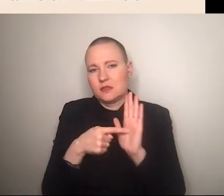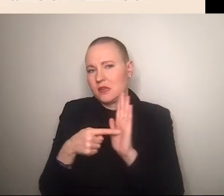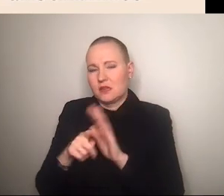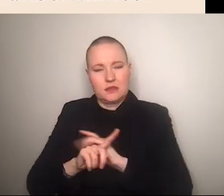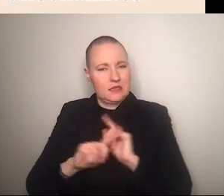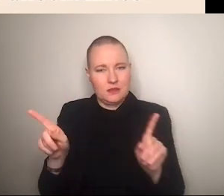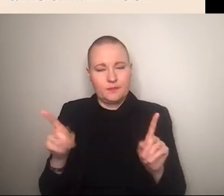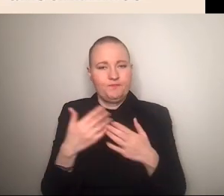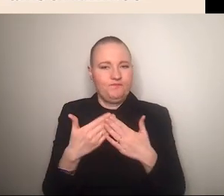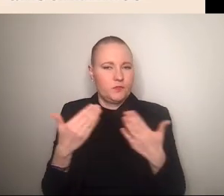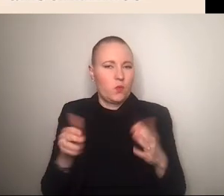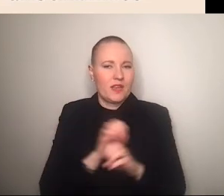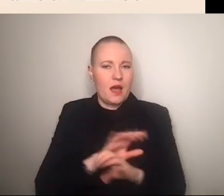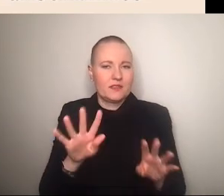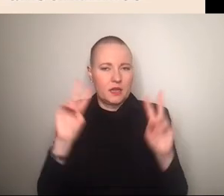auch dass